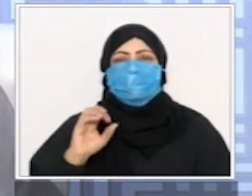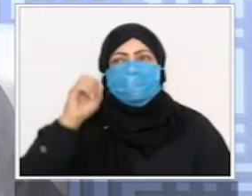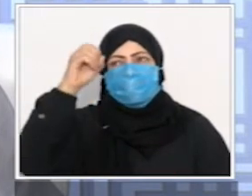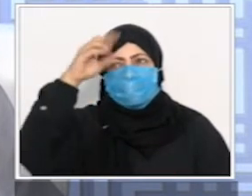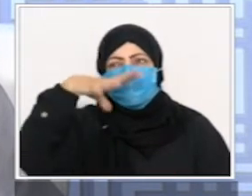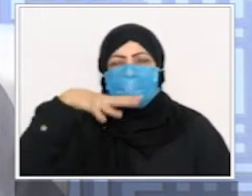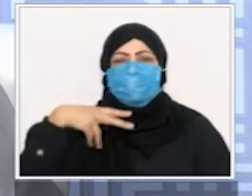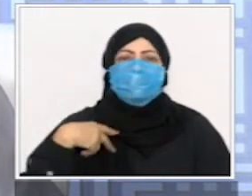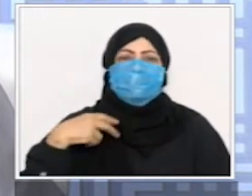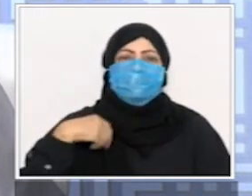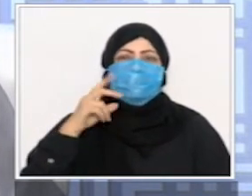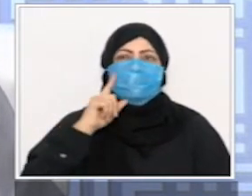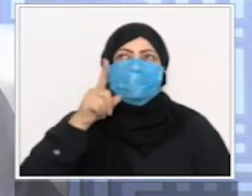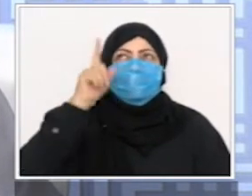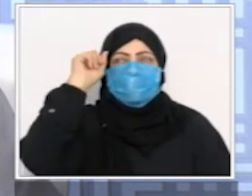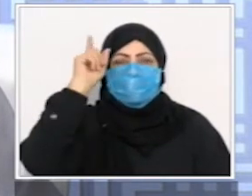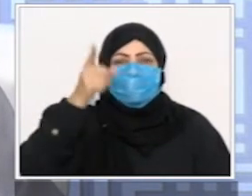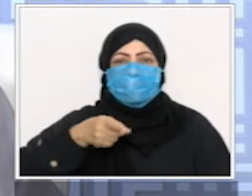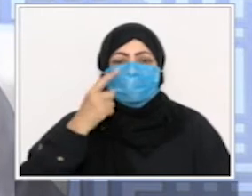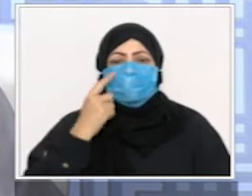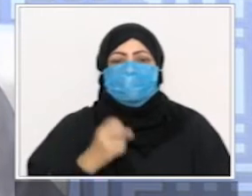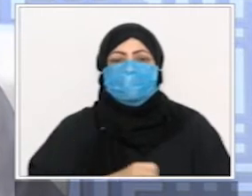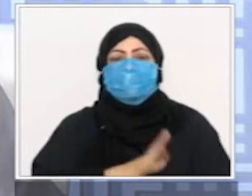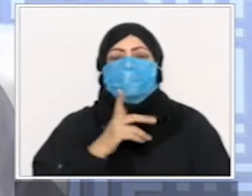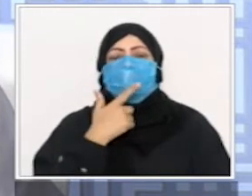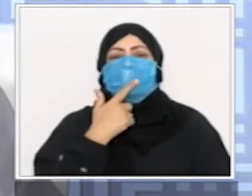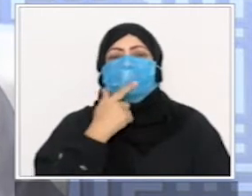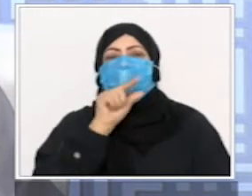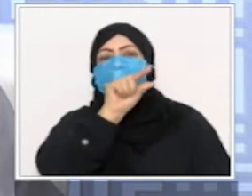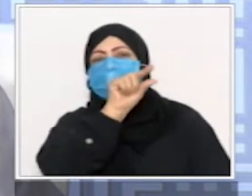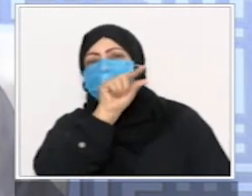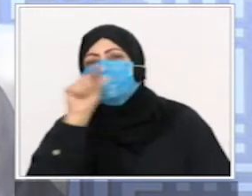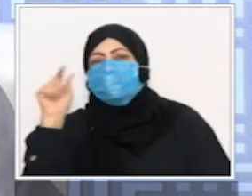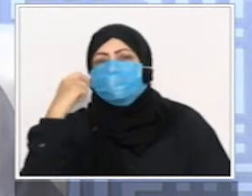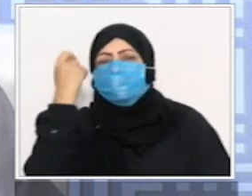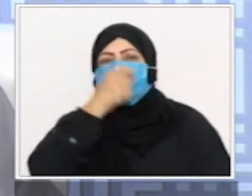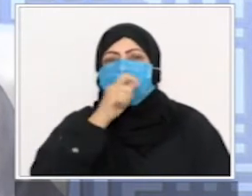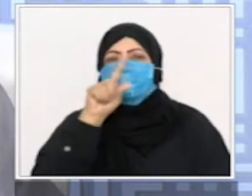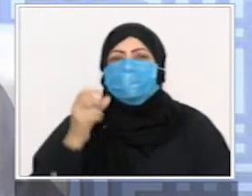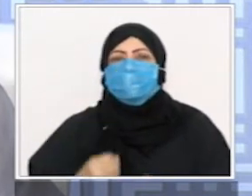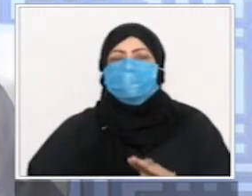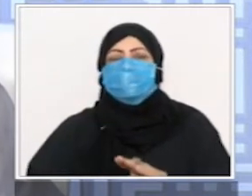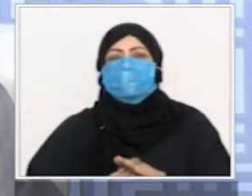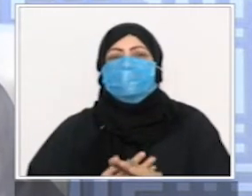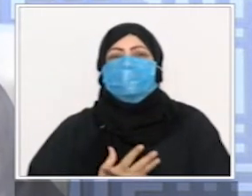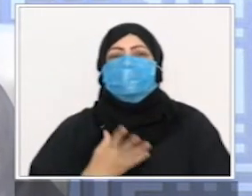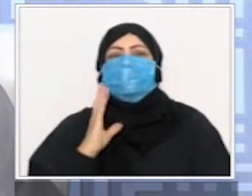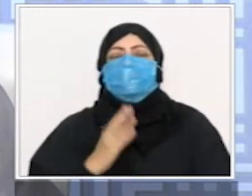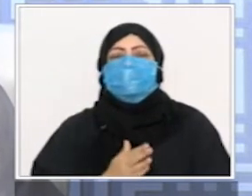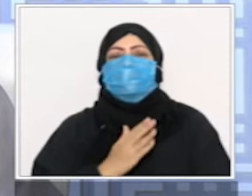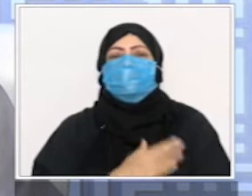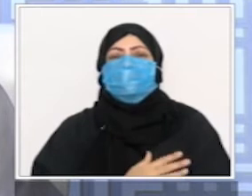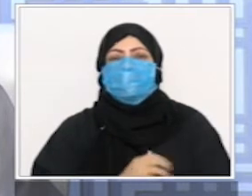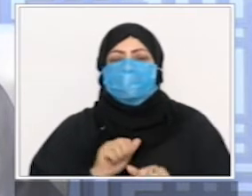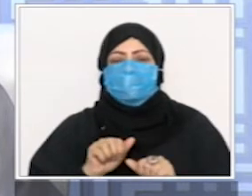الخيط الأبيض من الخيط الأسود من الفجر وقبله كان ينتشر الضوء طولا يسميه